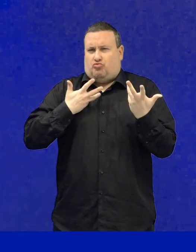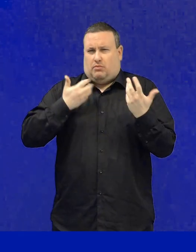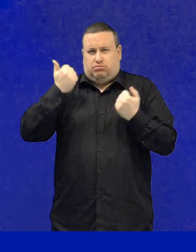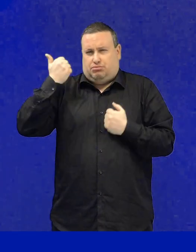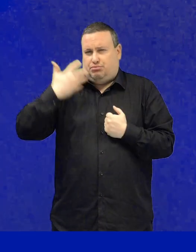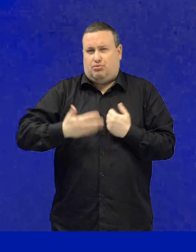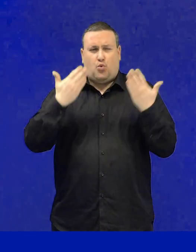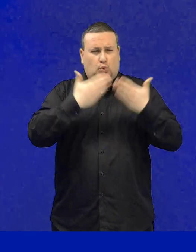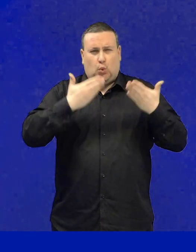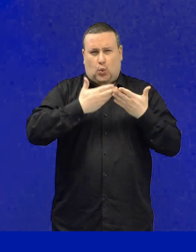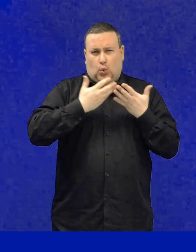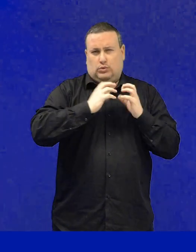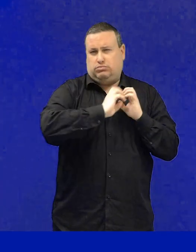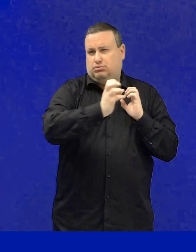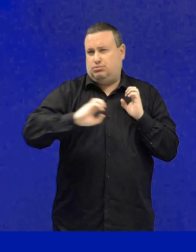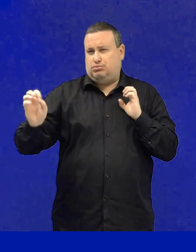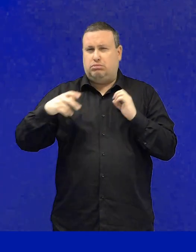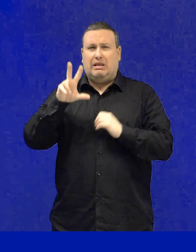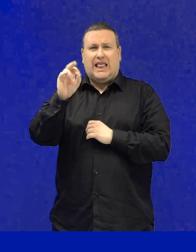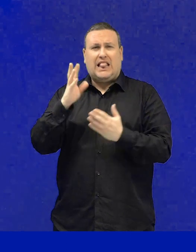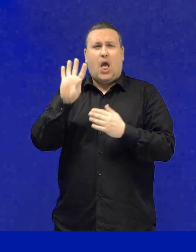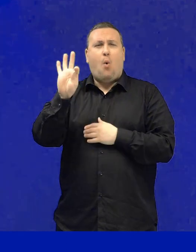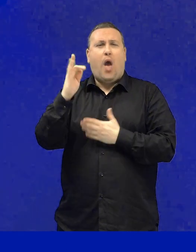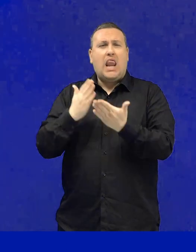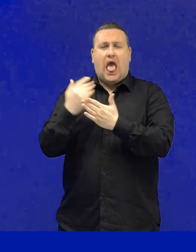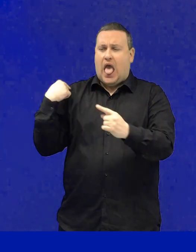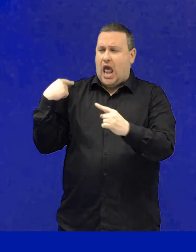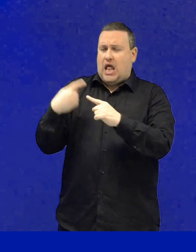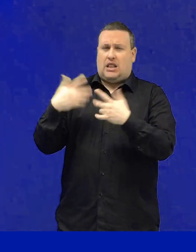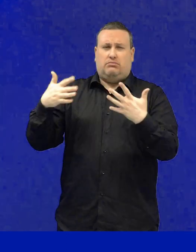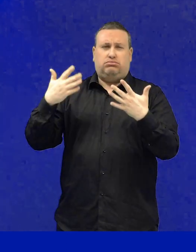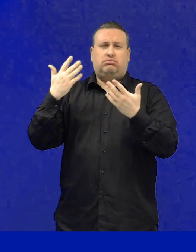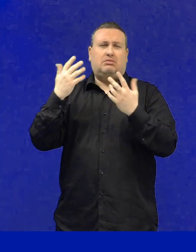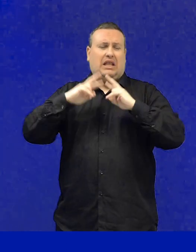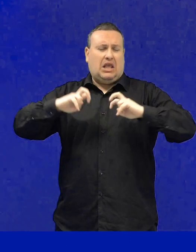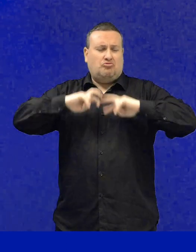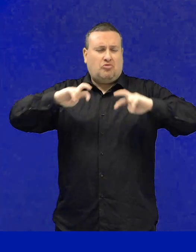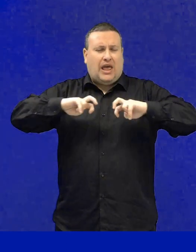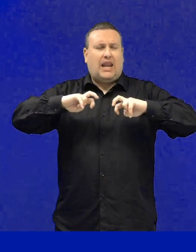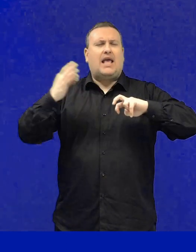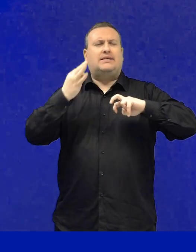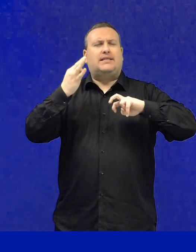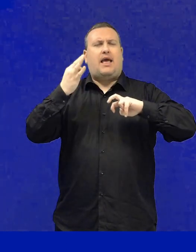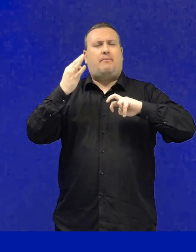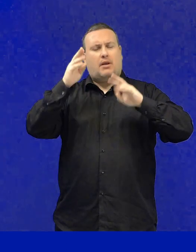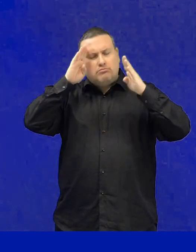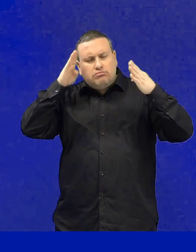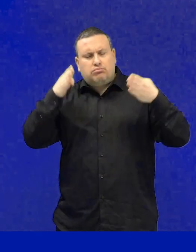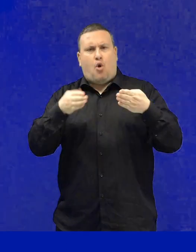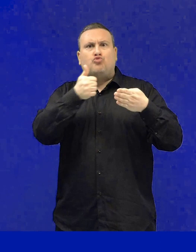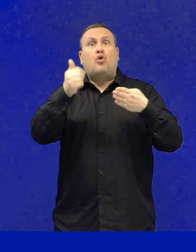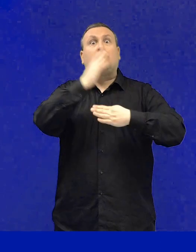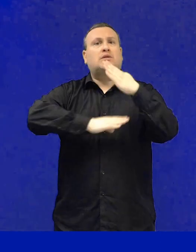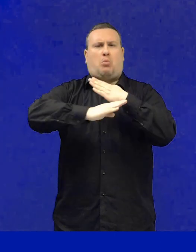migliaia di studi. Negli ultimi 30-40 anni la maggior parte di questi si sono incentrati